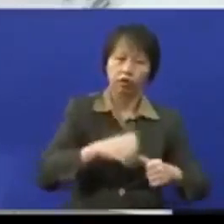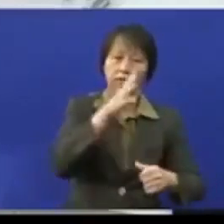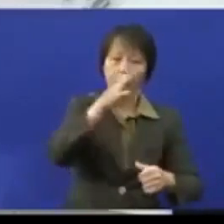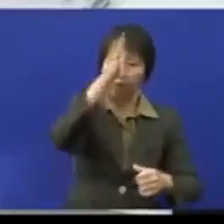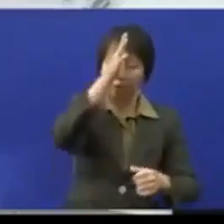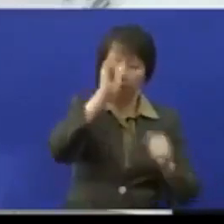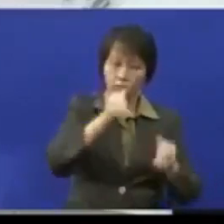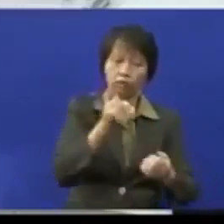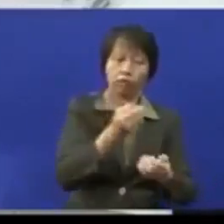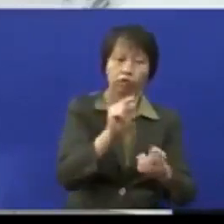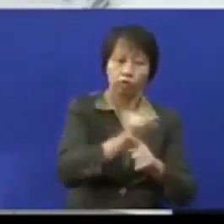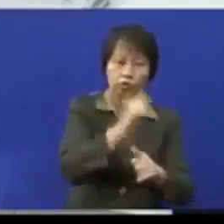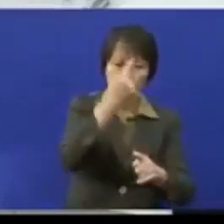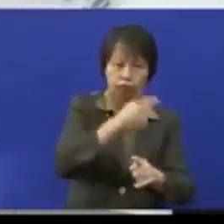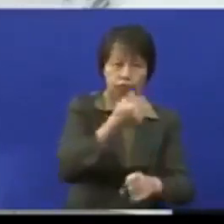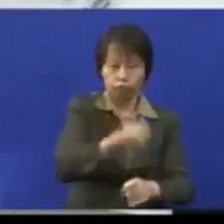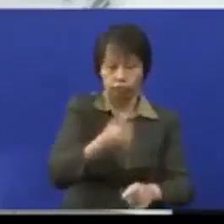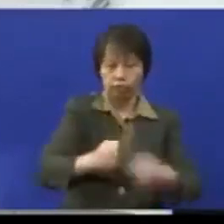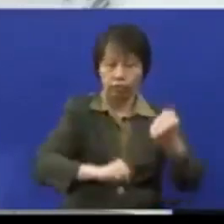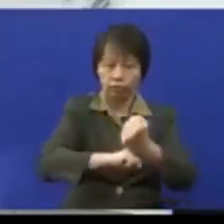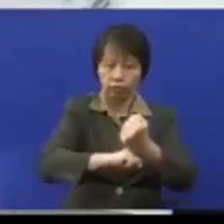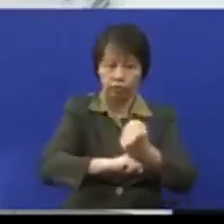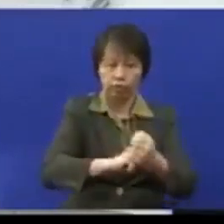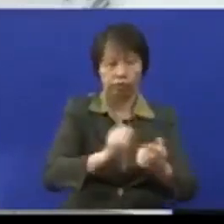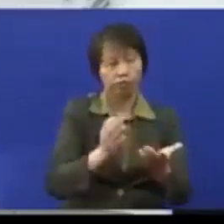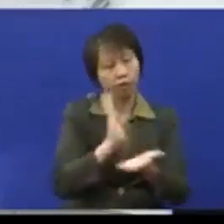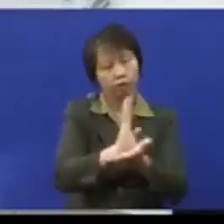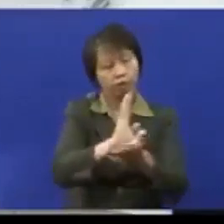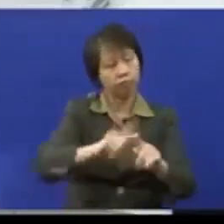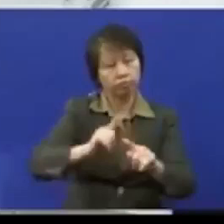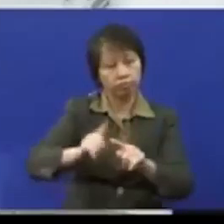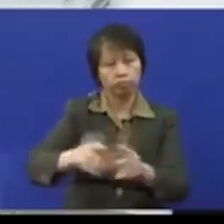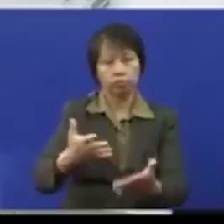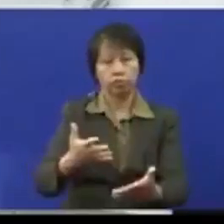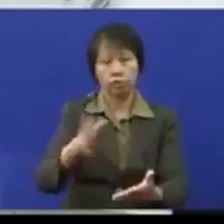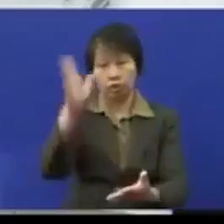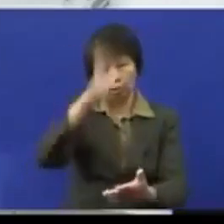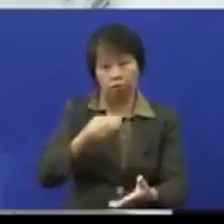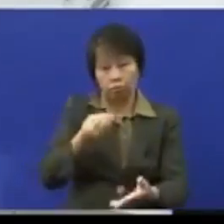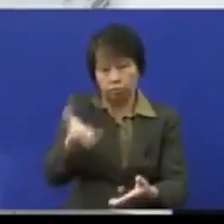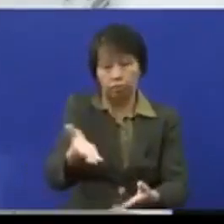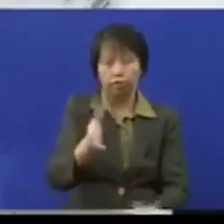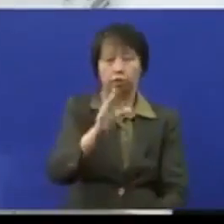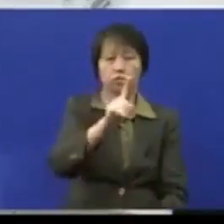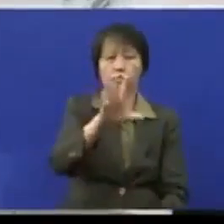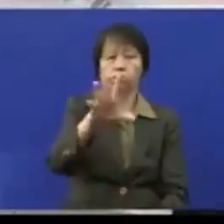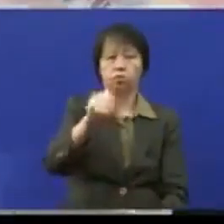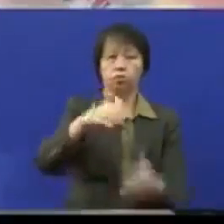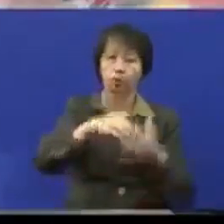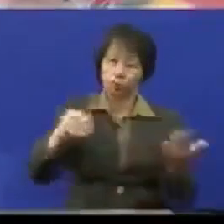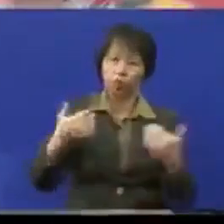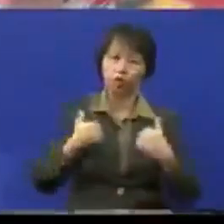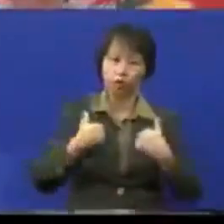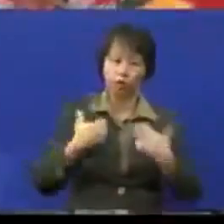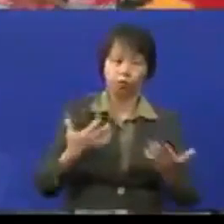gunakan untuk beri alat-alat sokongan bantuan dan sebagainya jadi saya merasakan bahawa